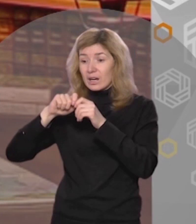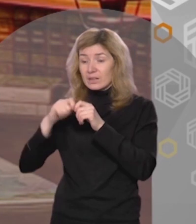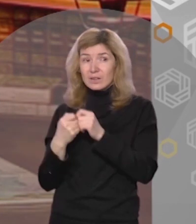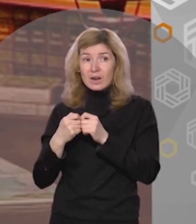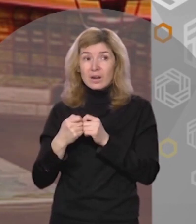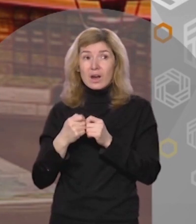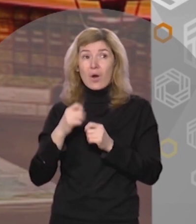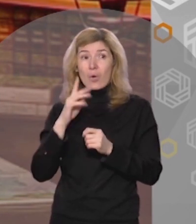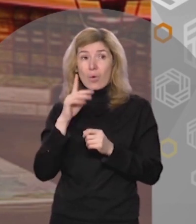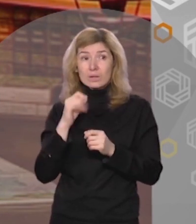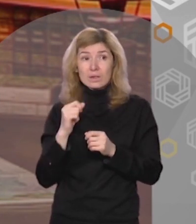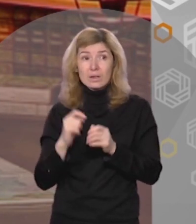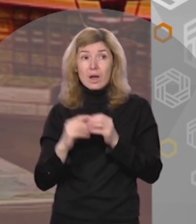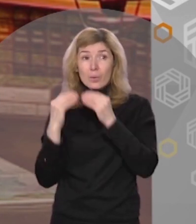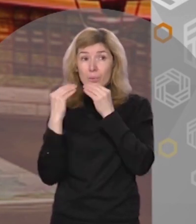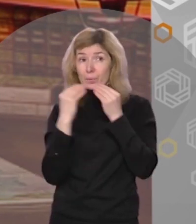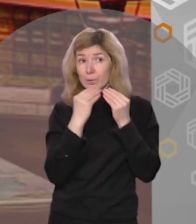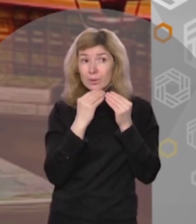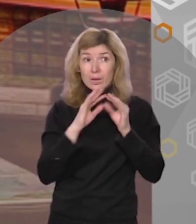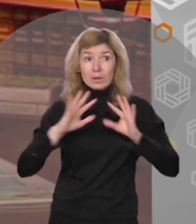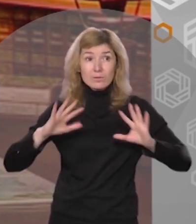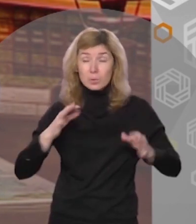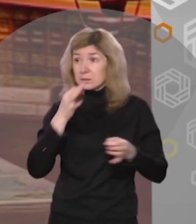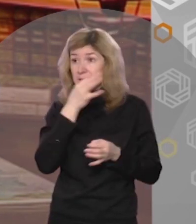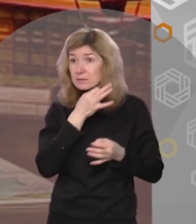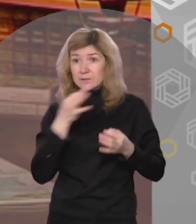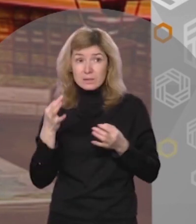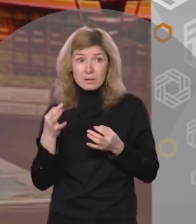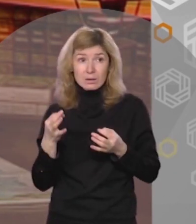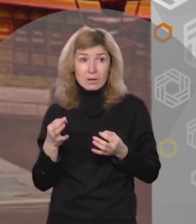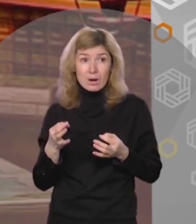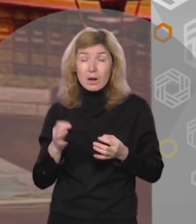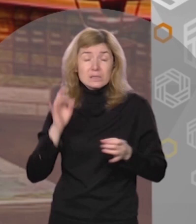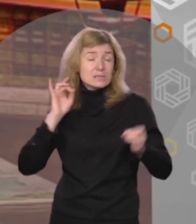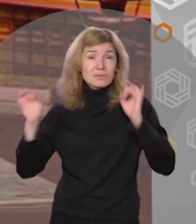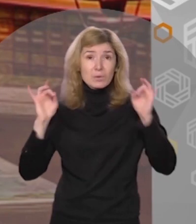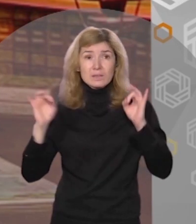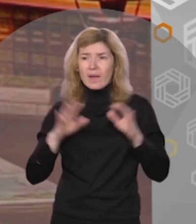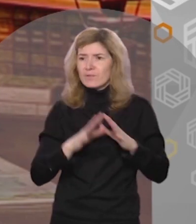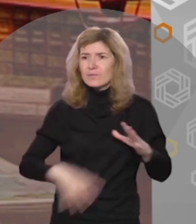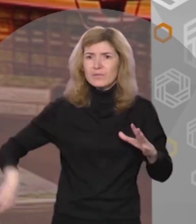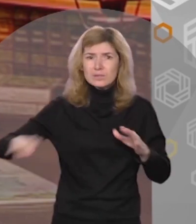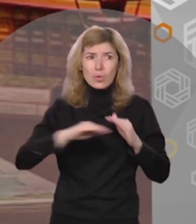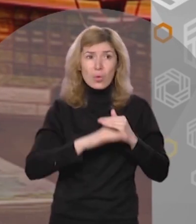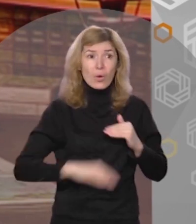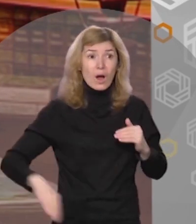ее ствола лоскуток коры, поднес к губам и вдруг засвистел. Звонко-звонко на весь луг.